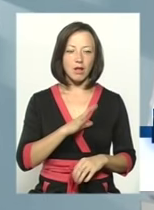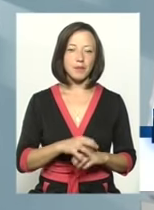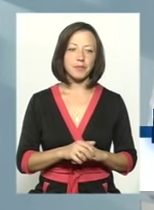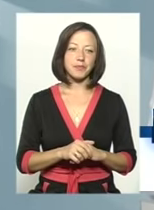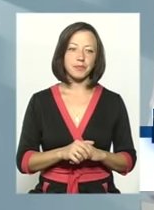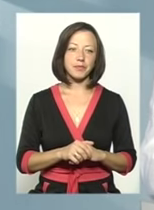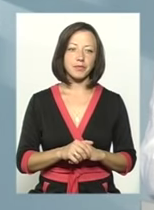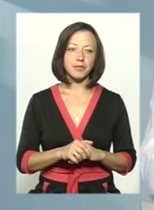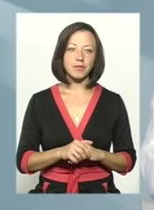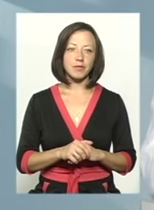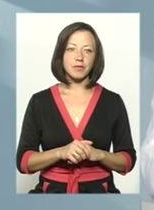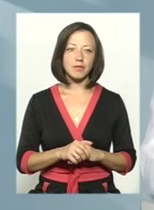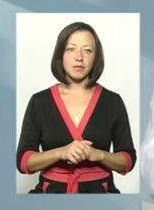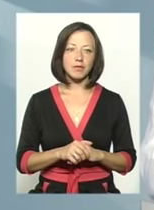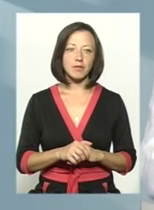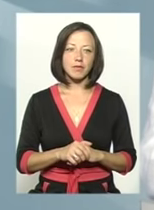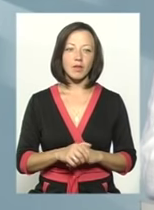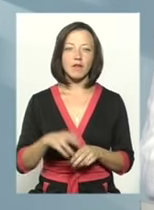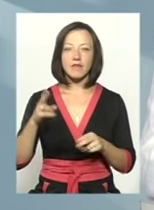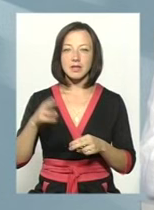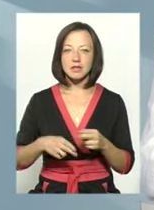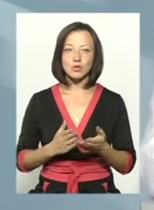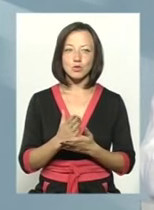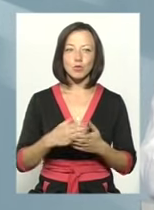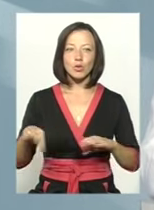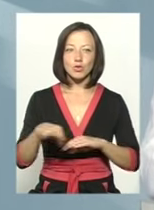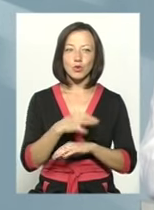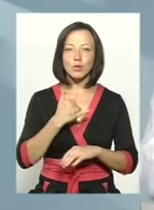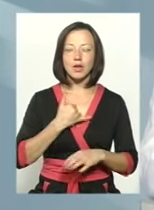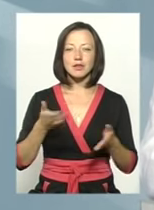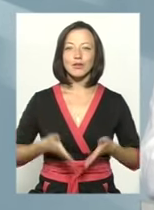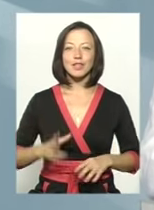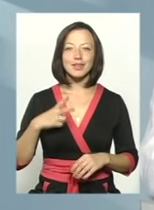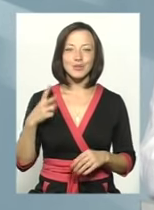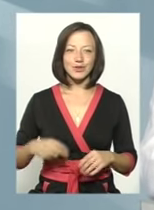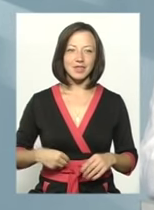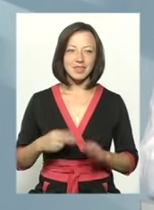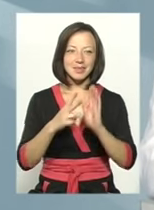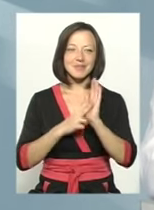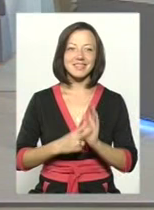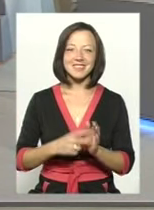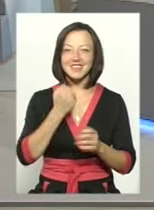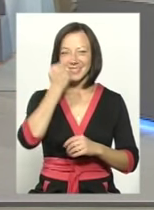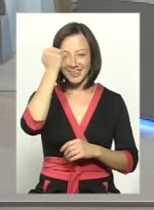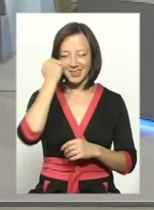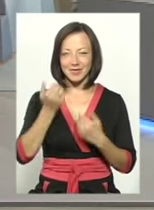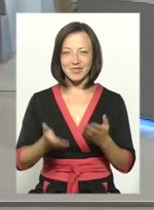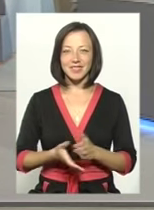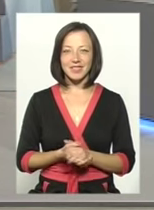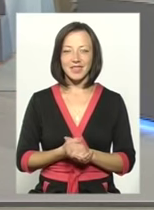Вже потім я в кінці служби одружився, зараз вже в нас народилася донька. Ну, Сім місяців, дякую.